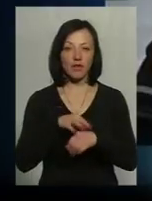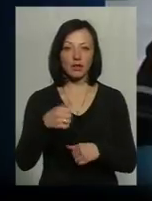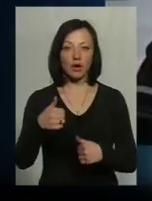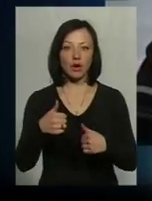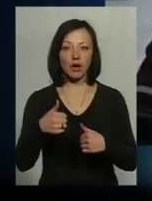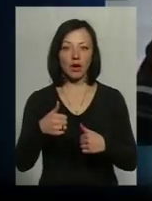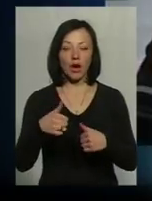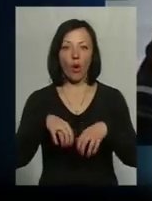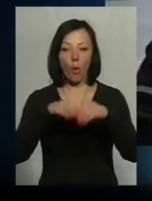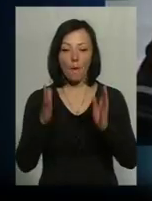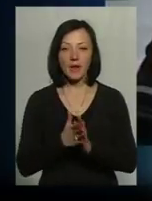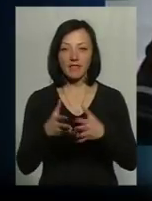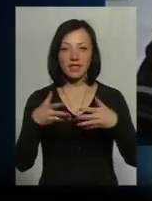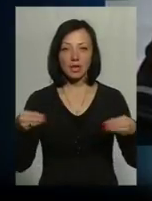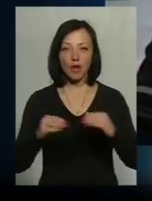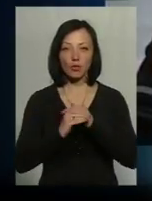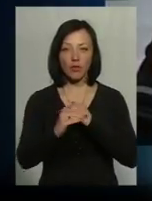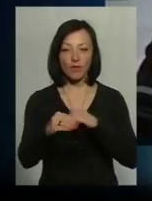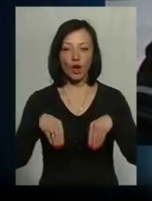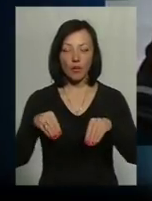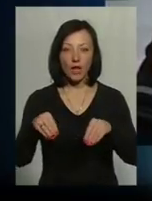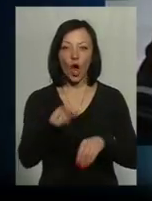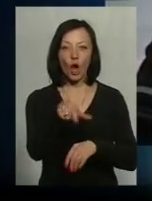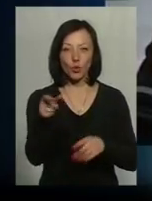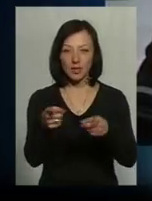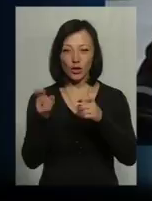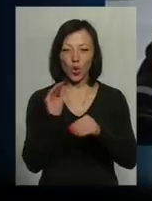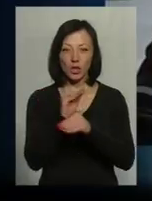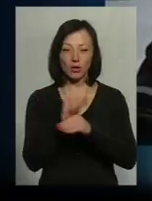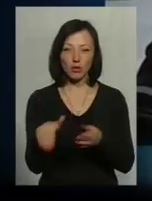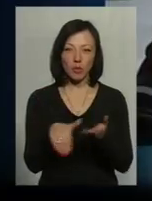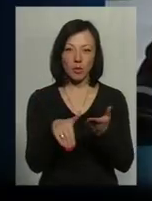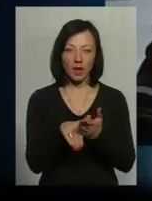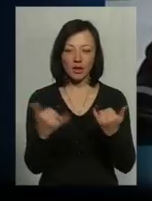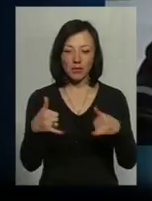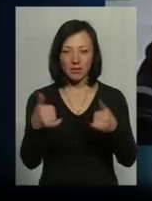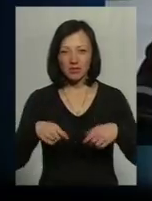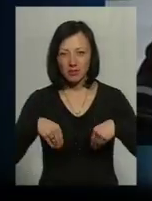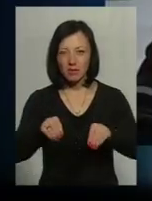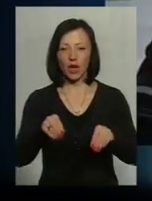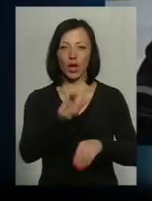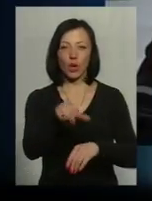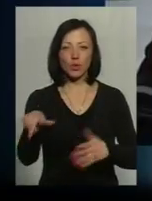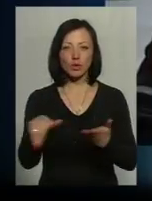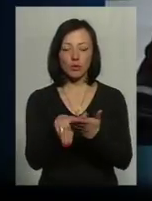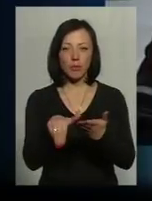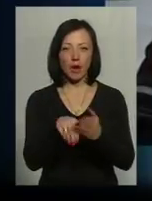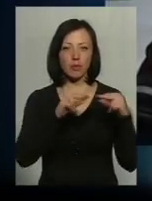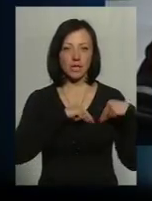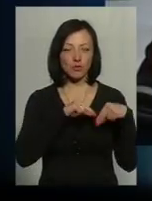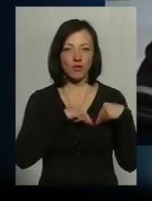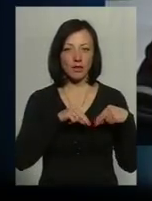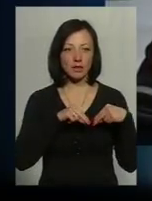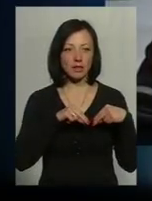весняно-польових робіт залучаються сівачі. Люди, які допомагають генеральним добровим, люди, які допомагають працювати